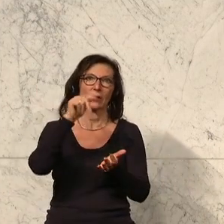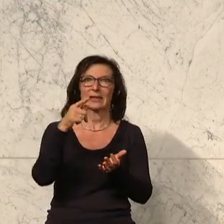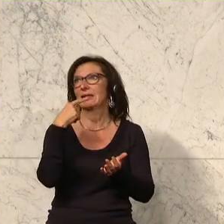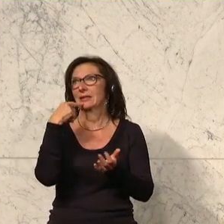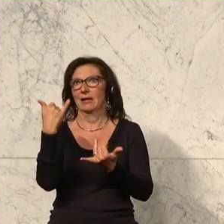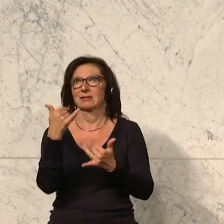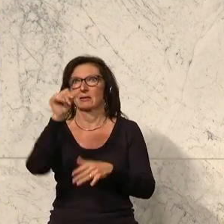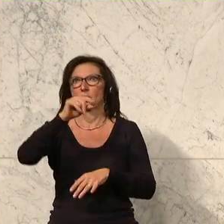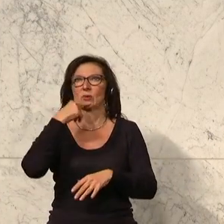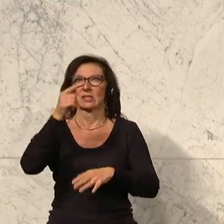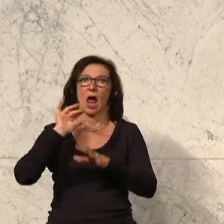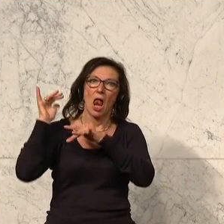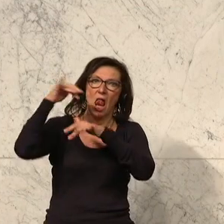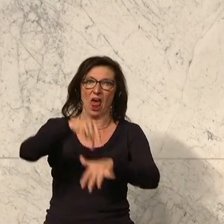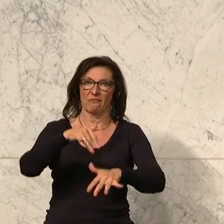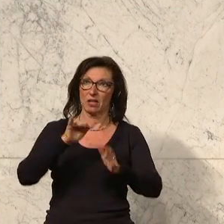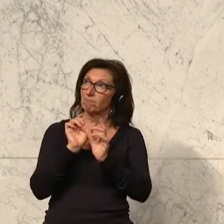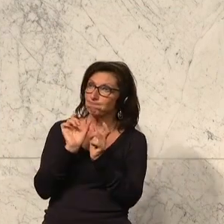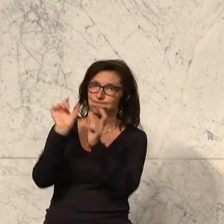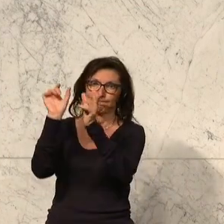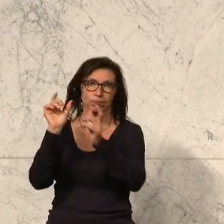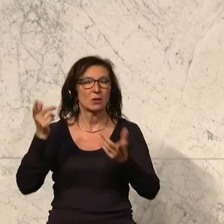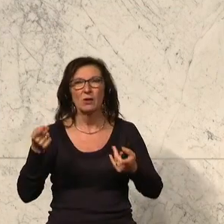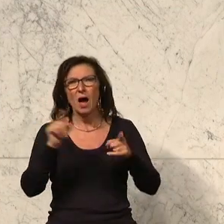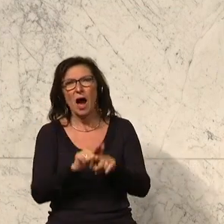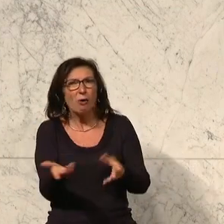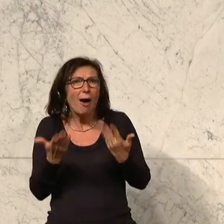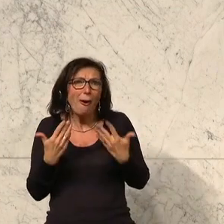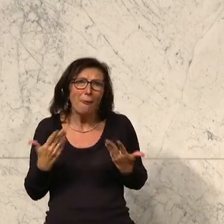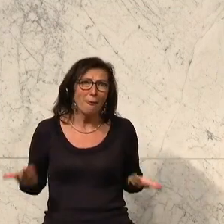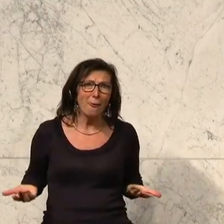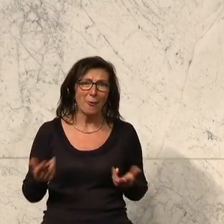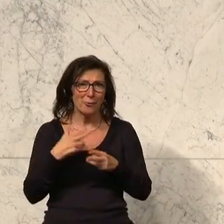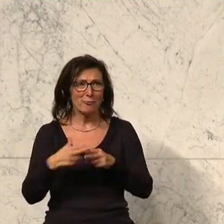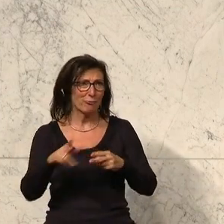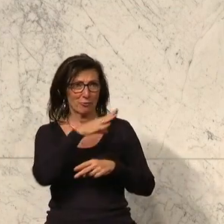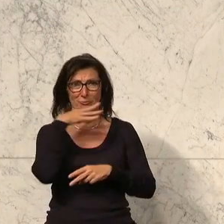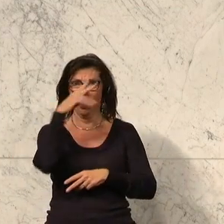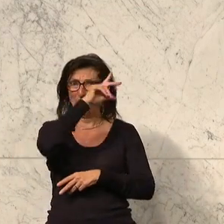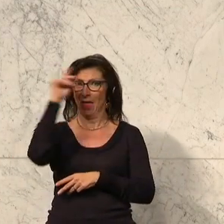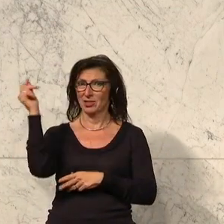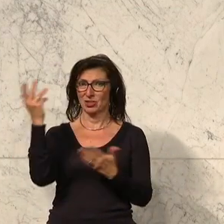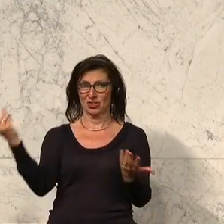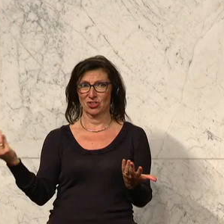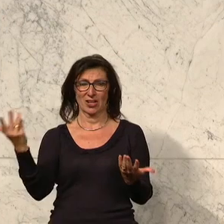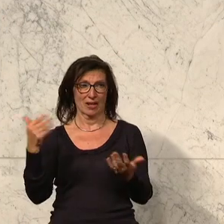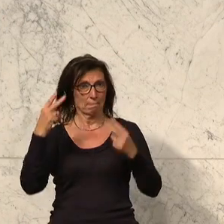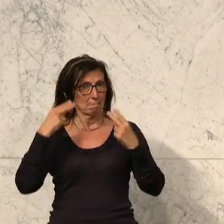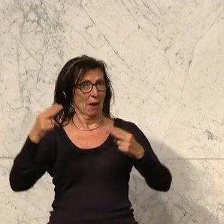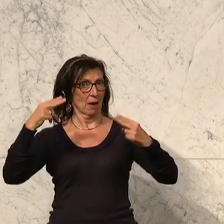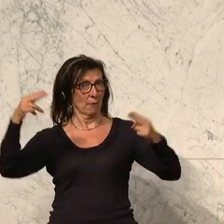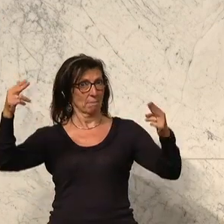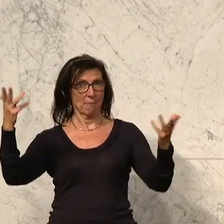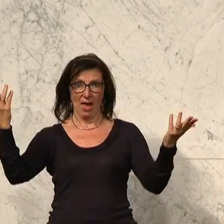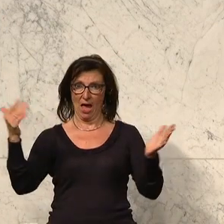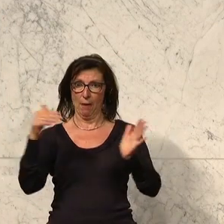Schutzwald generell auch gesprochen, nicht zuletzt hin bis zum Erholungsraum für die vielen Menschen, die tatsächlich mehr und mehr auch in